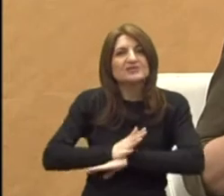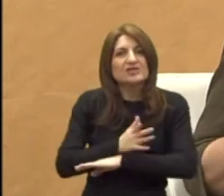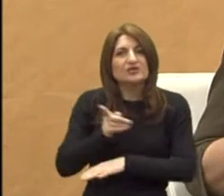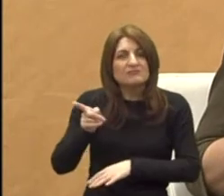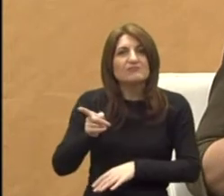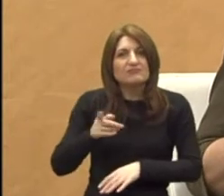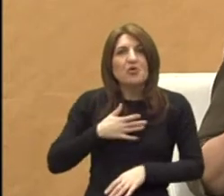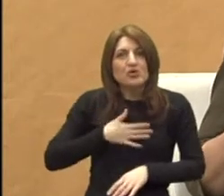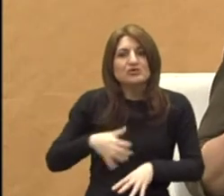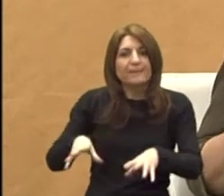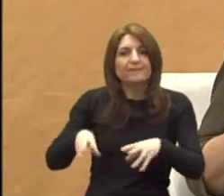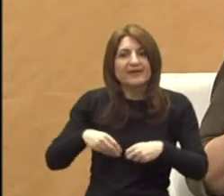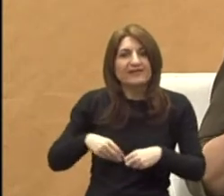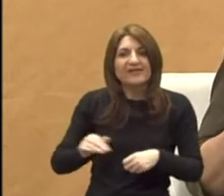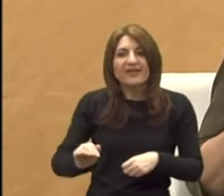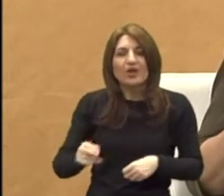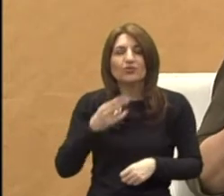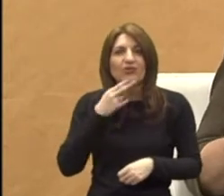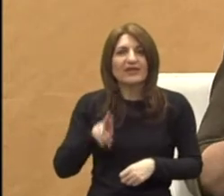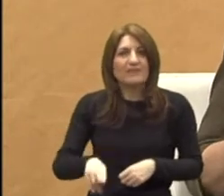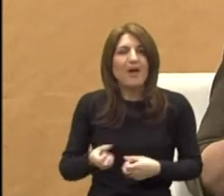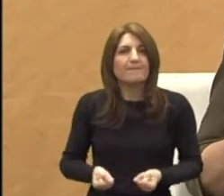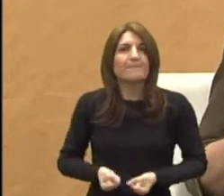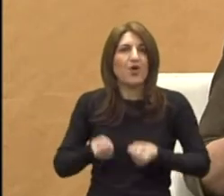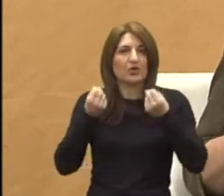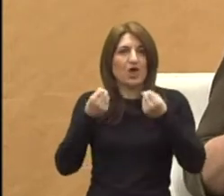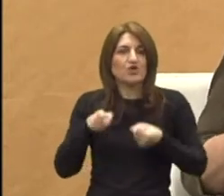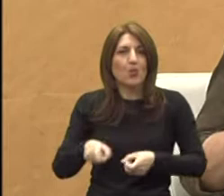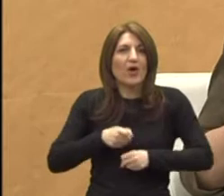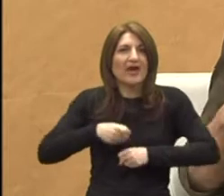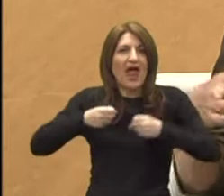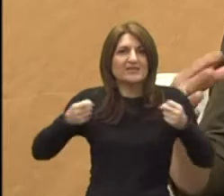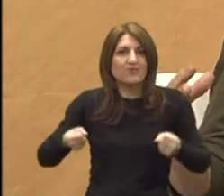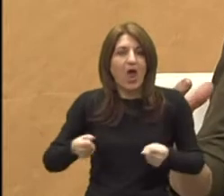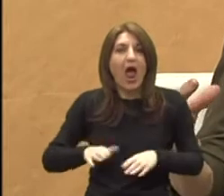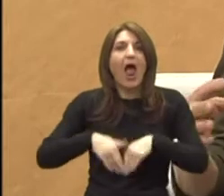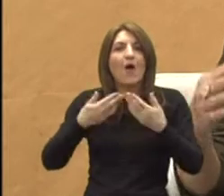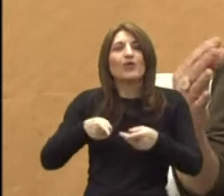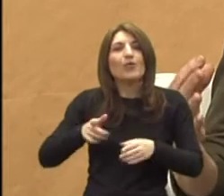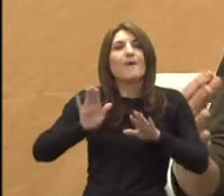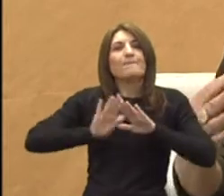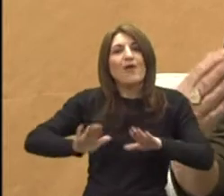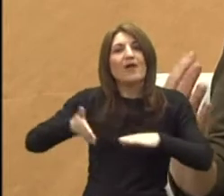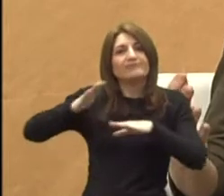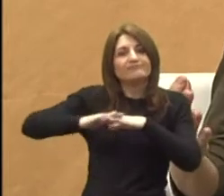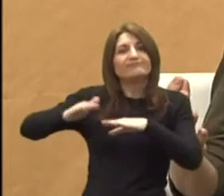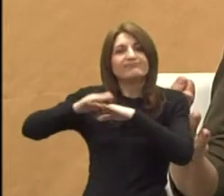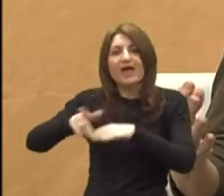prihvatile djete koji ima određenih poteškoća u razvoju. A onda smo to gradili na